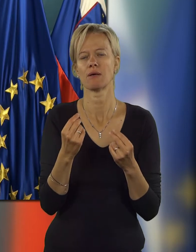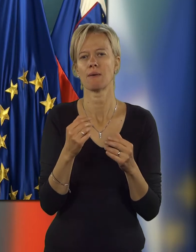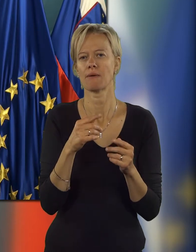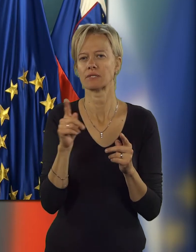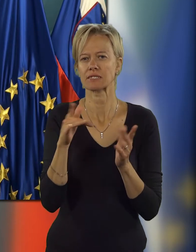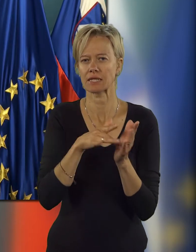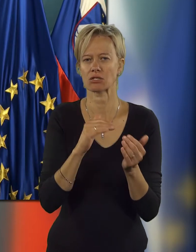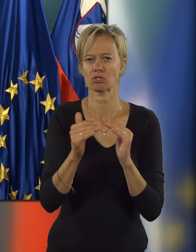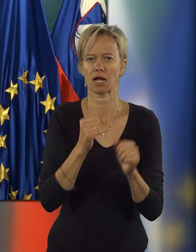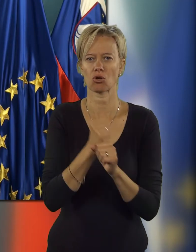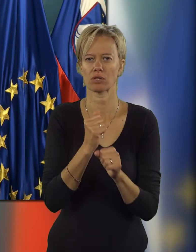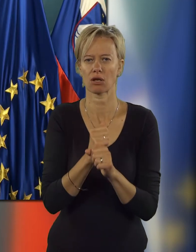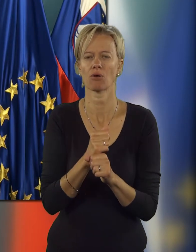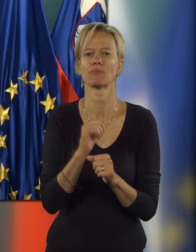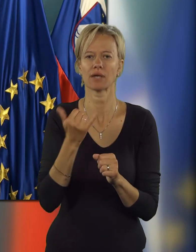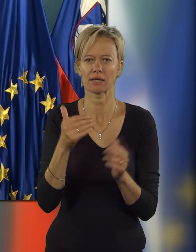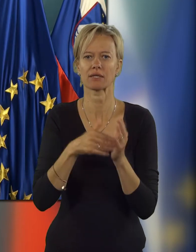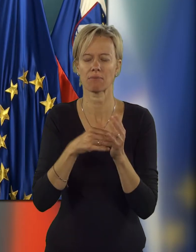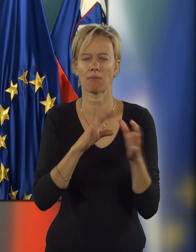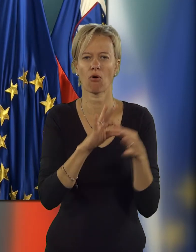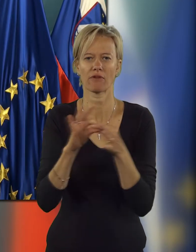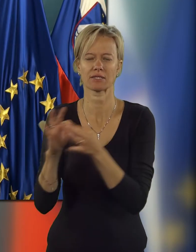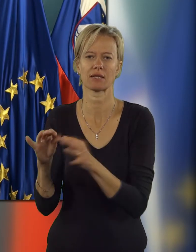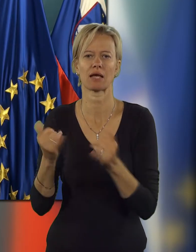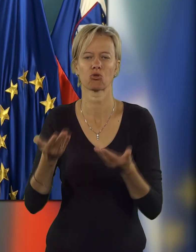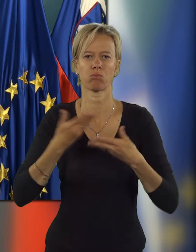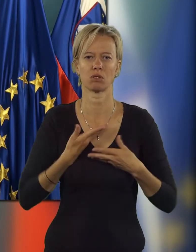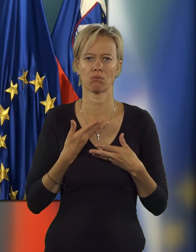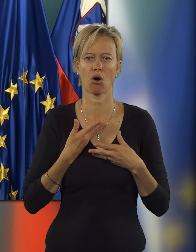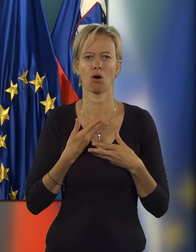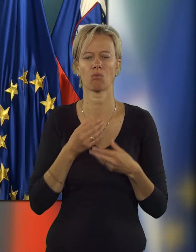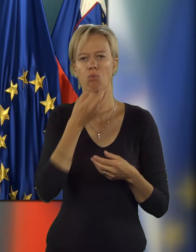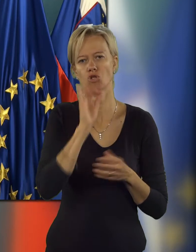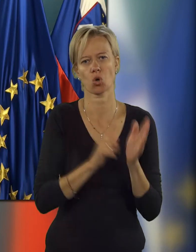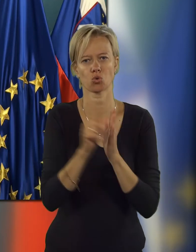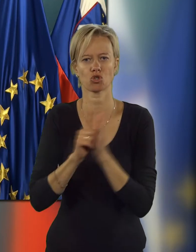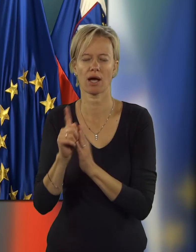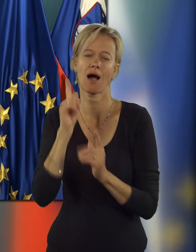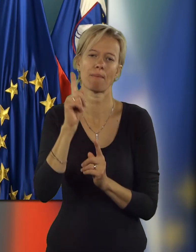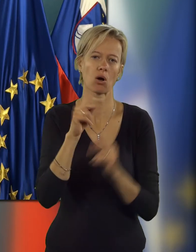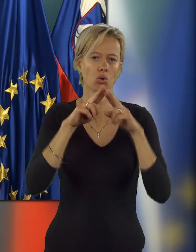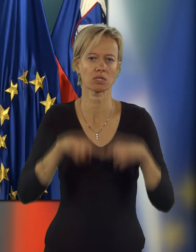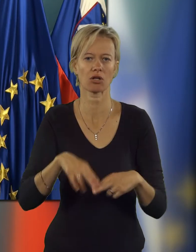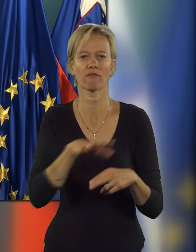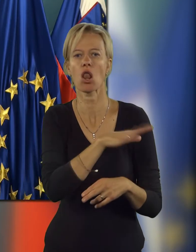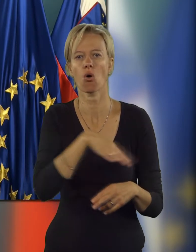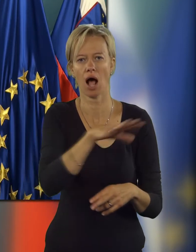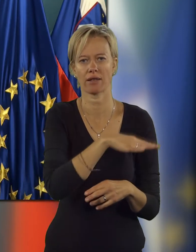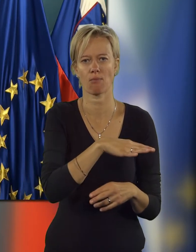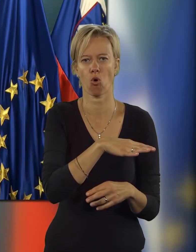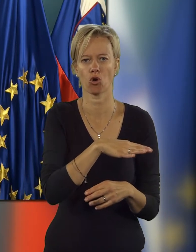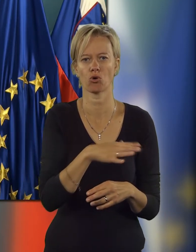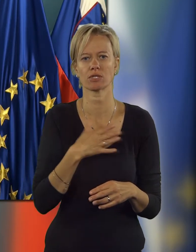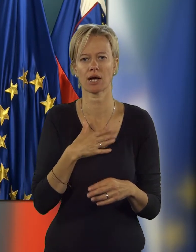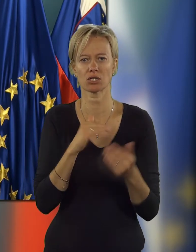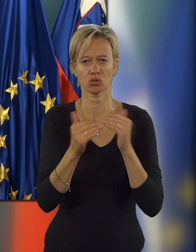vse čas, da centri za socialno delo, jih je treba povezati, da dobimo boljše očinke, vendar ostanejo v lokalnem